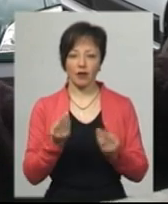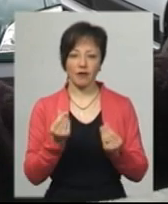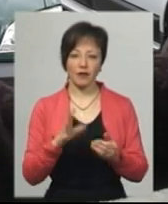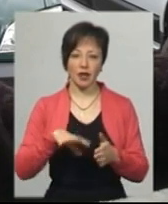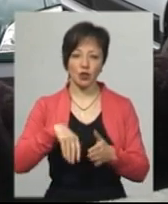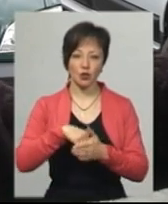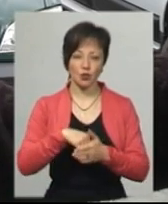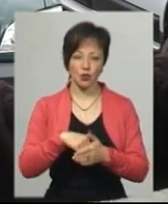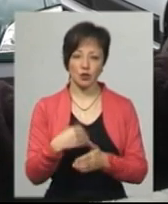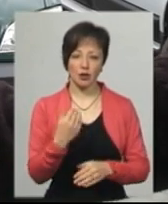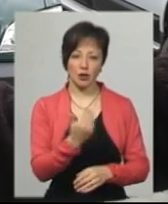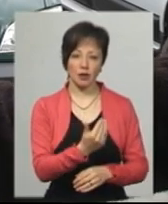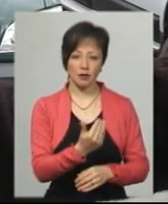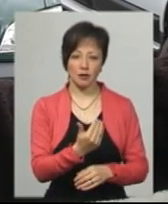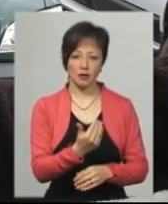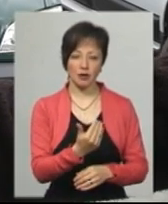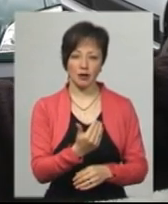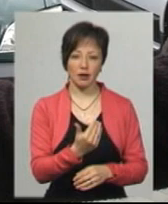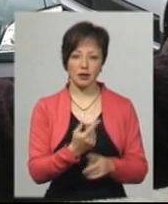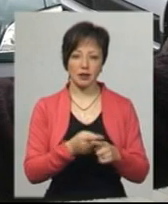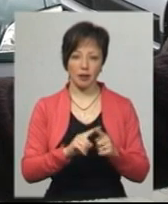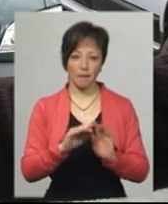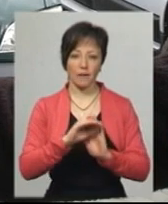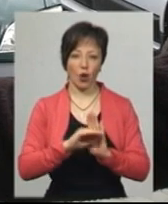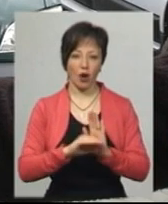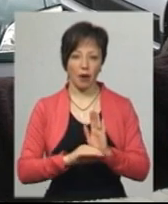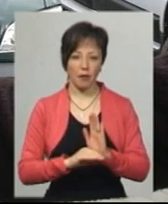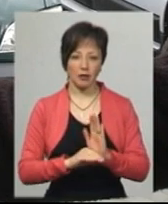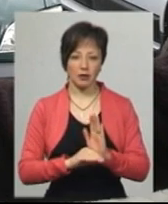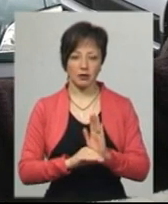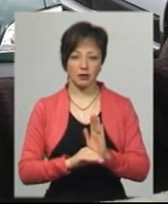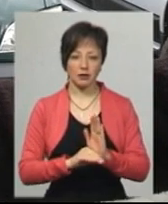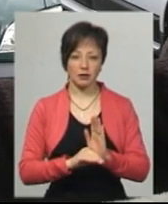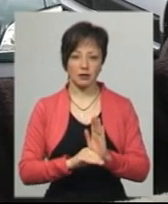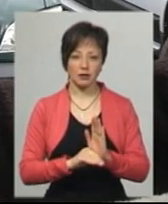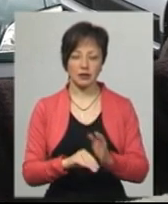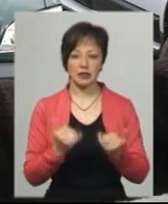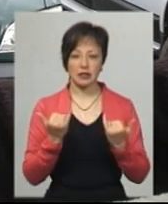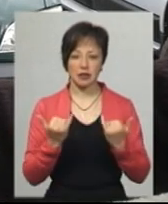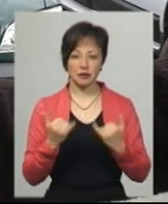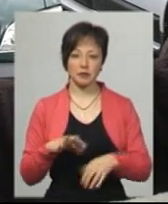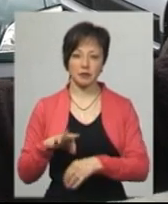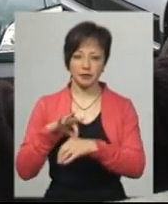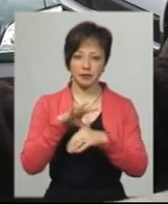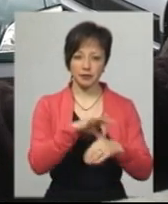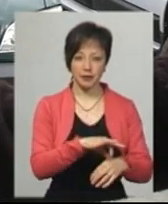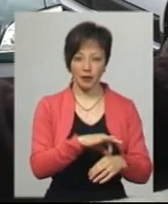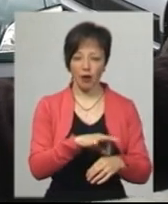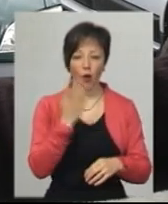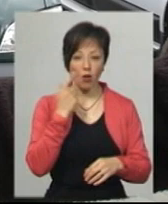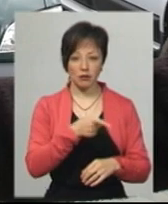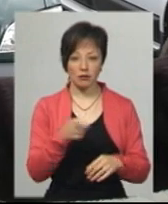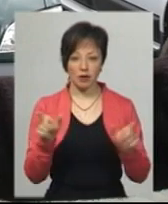все за рахунок цієї програми. Ми зараз довозимо на період карантину